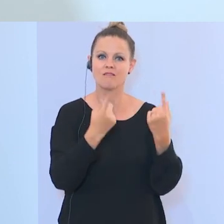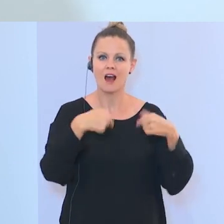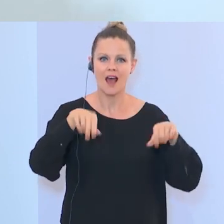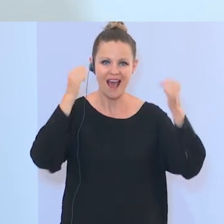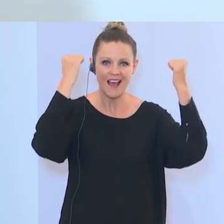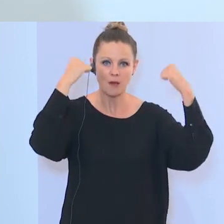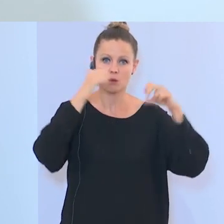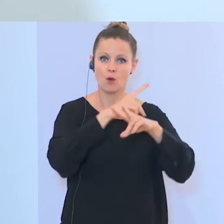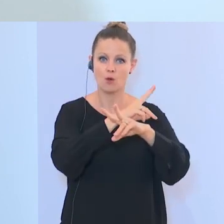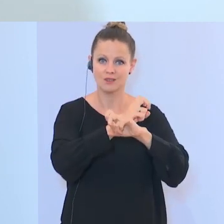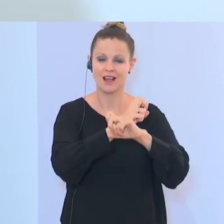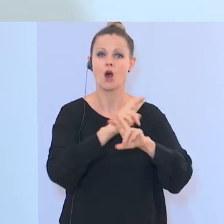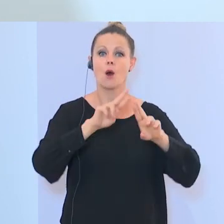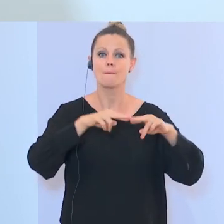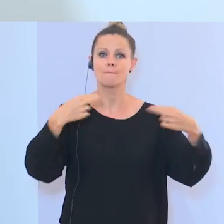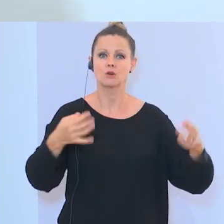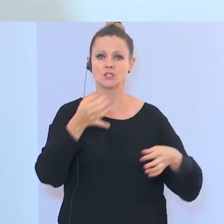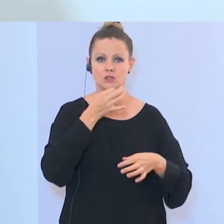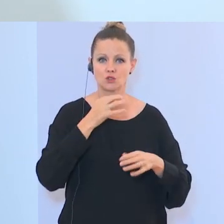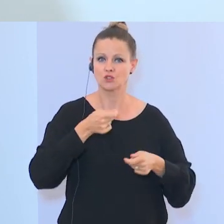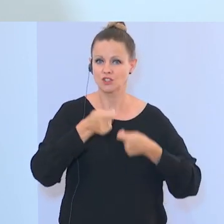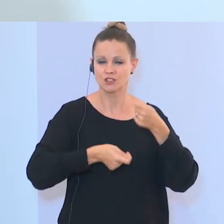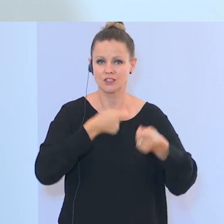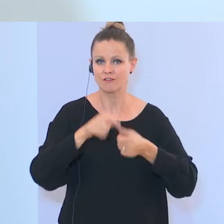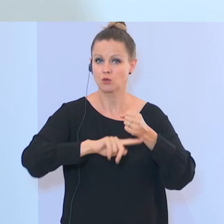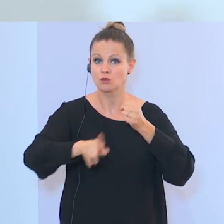nach dem Bundesstiftungs und Fondsgesetz 2015.